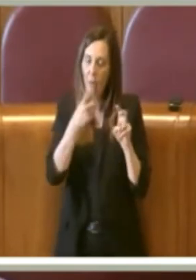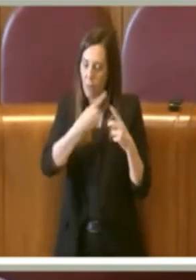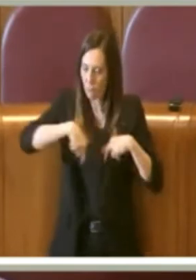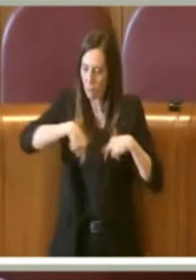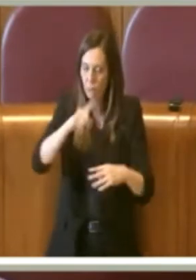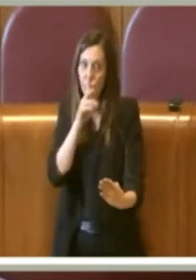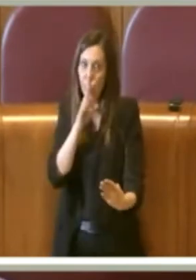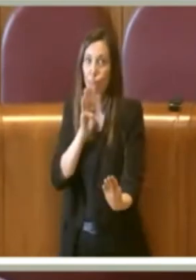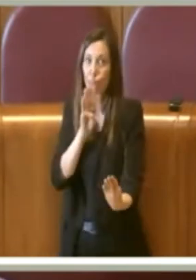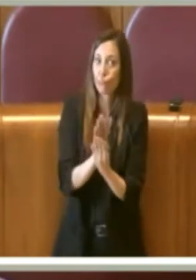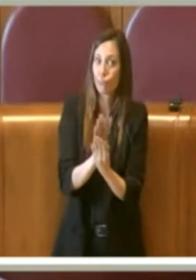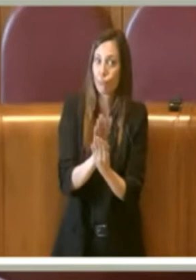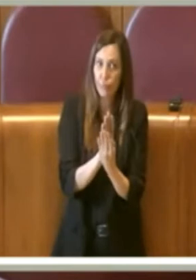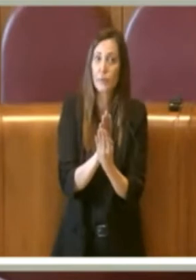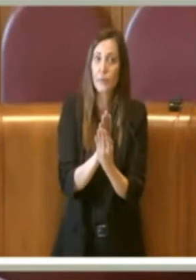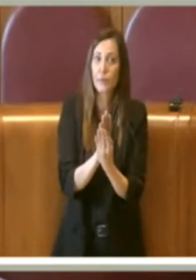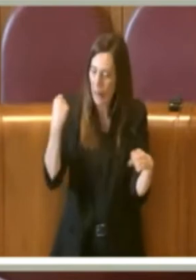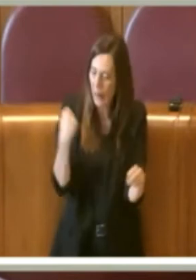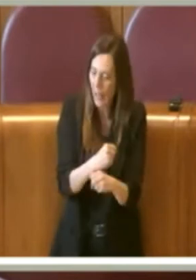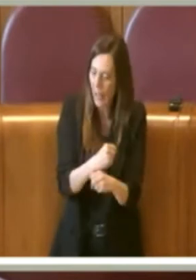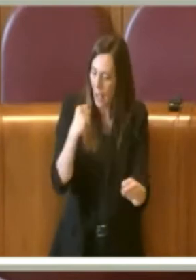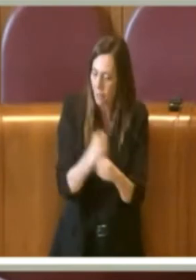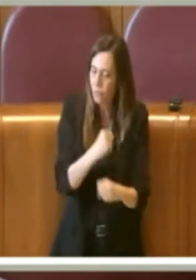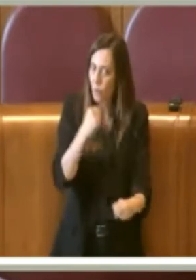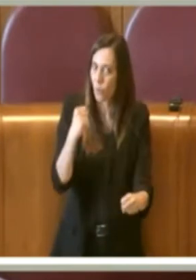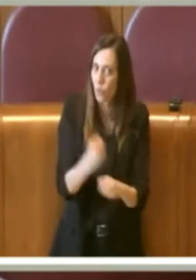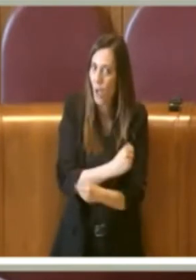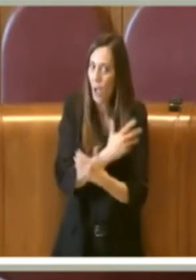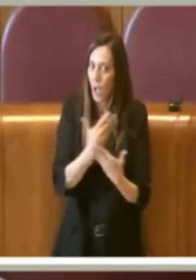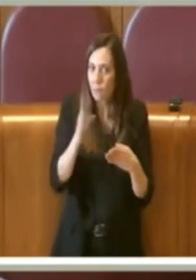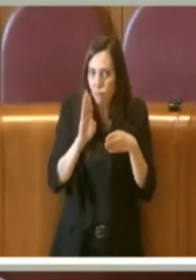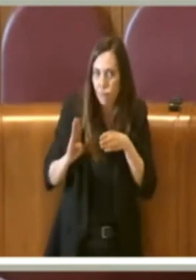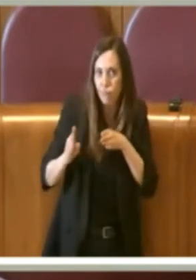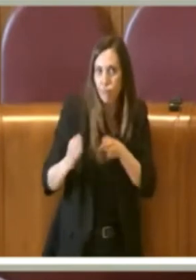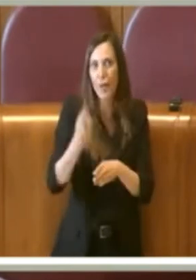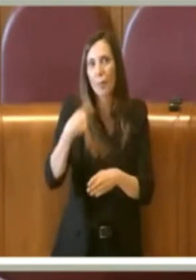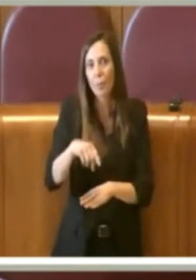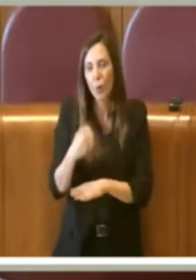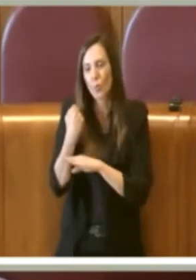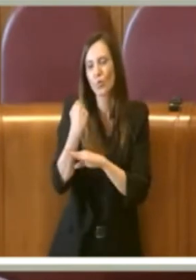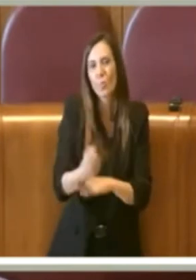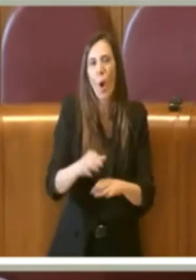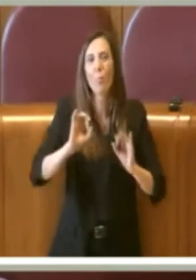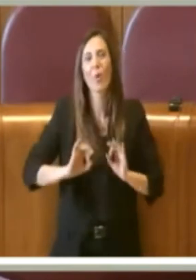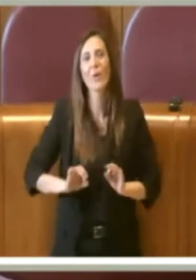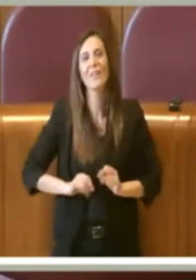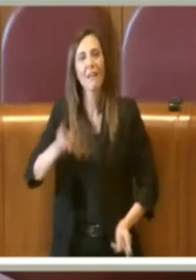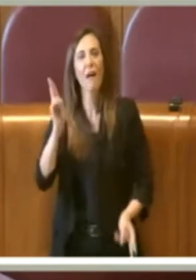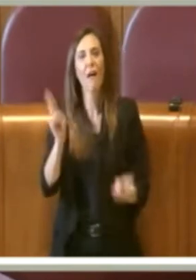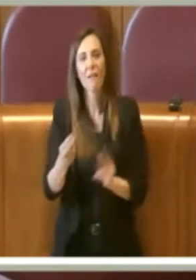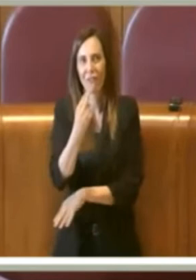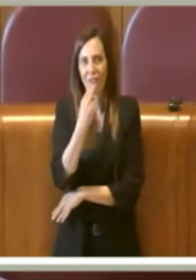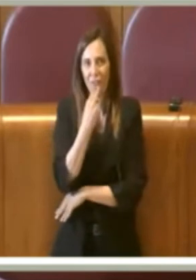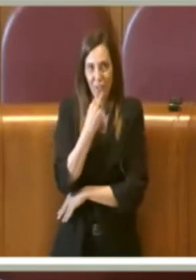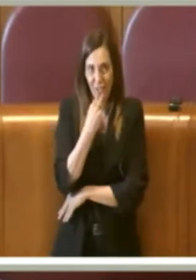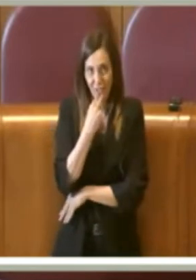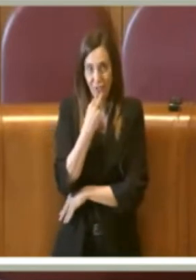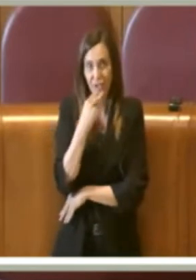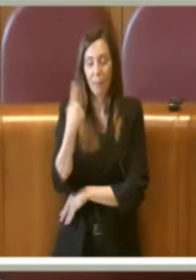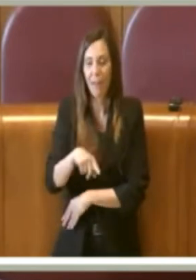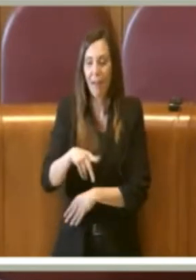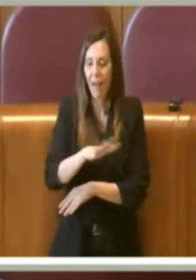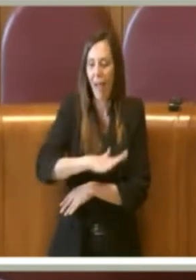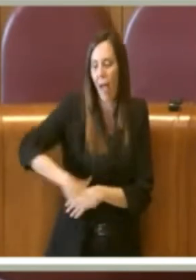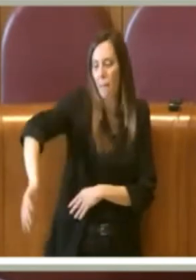affrontando, sul quale stiamo lavorando e dà un supporto anche alla polizia locale, alla nostra polizia locale soprattutto al nucleo ambiente di Coro,